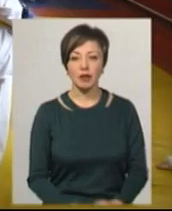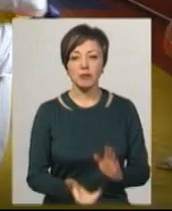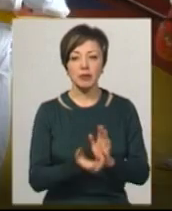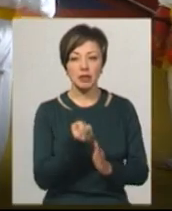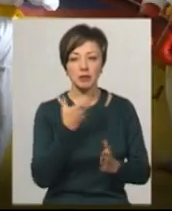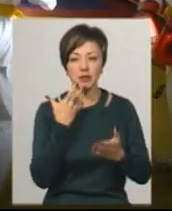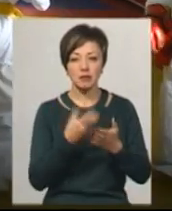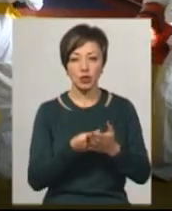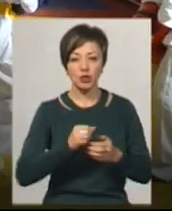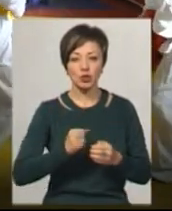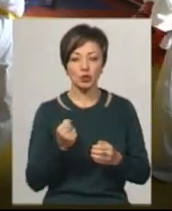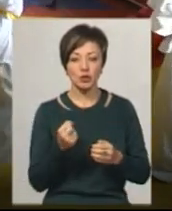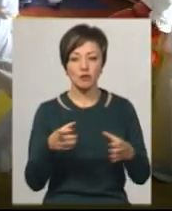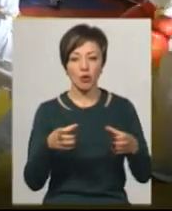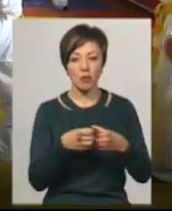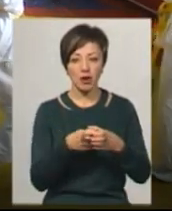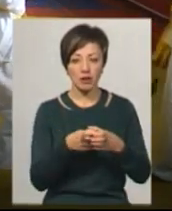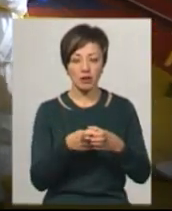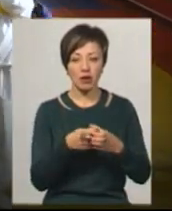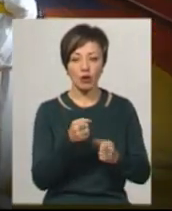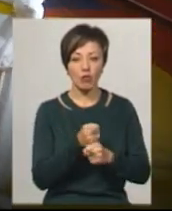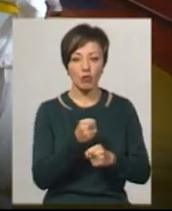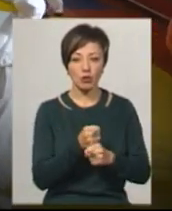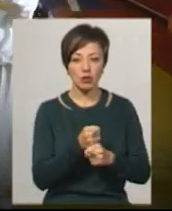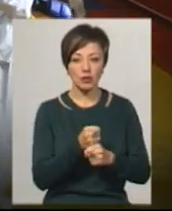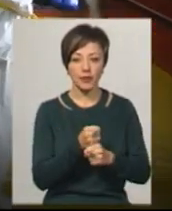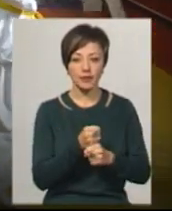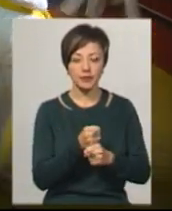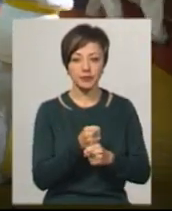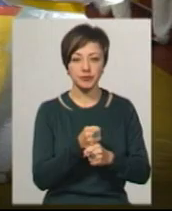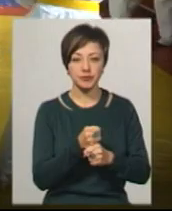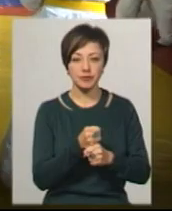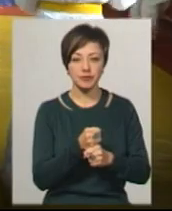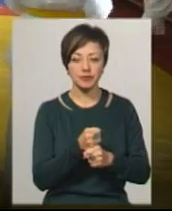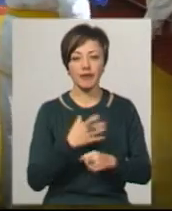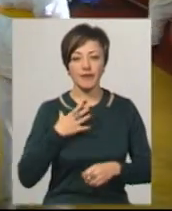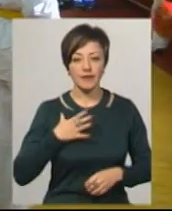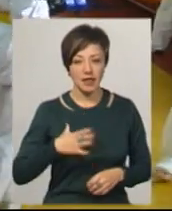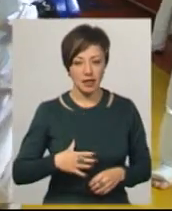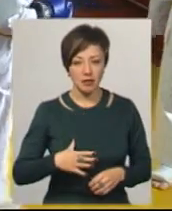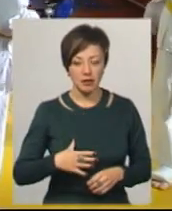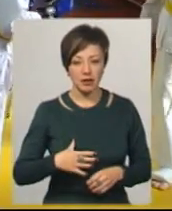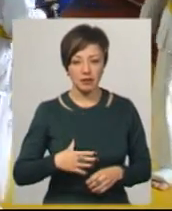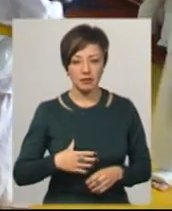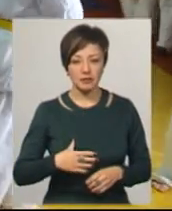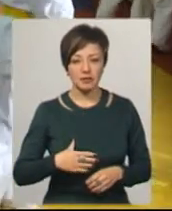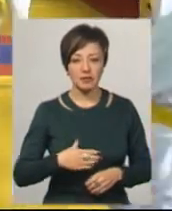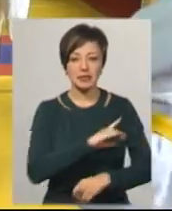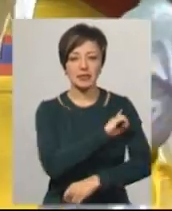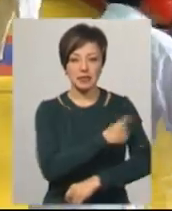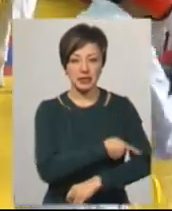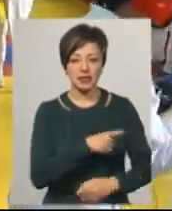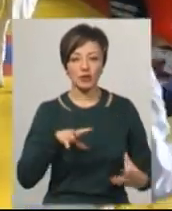своїх друзів, командна робота, витримка, сила.